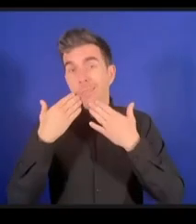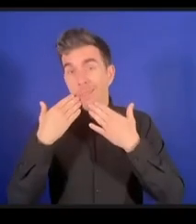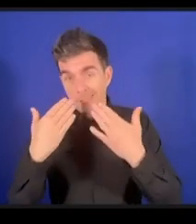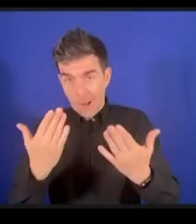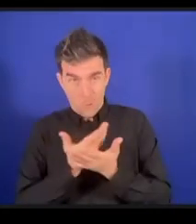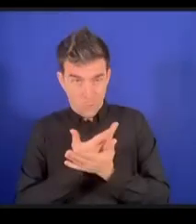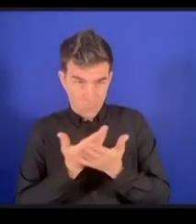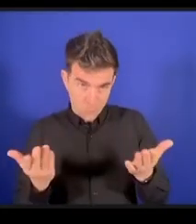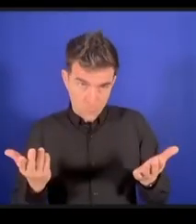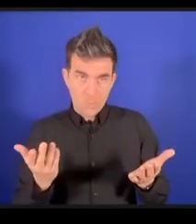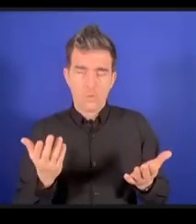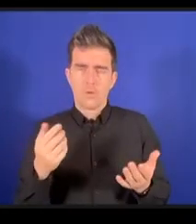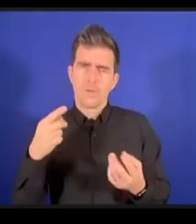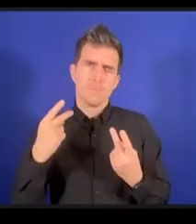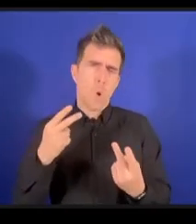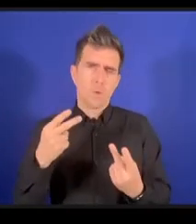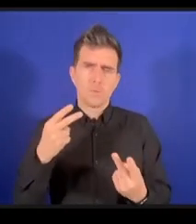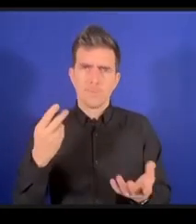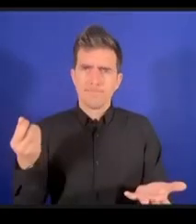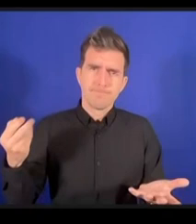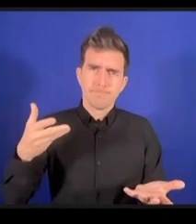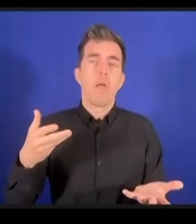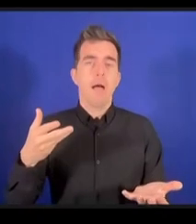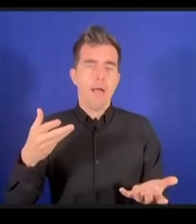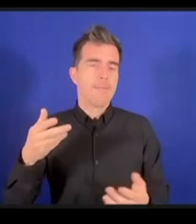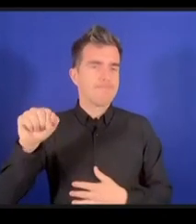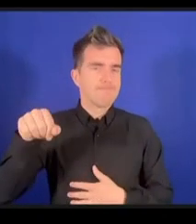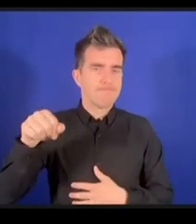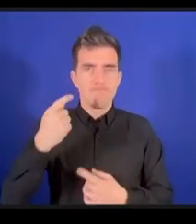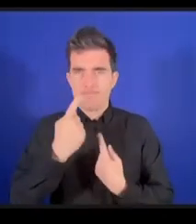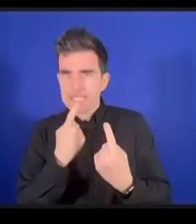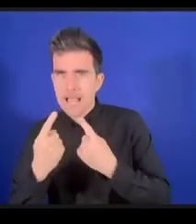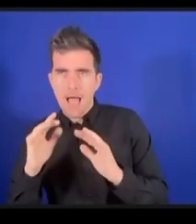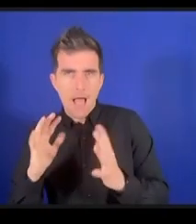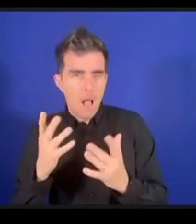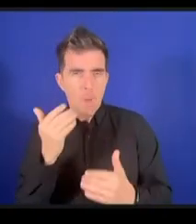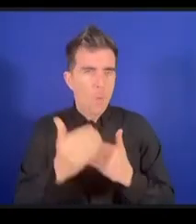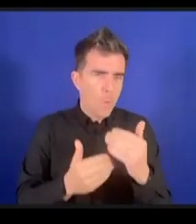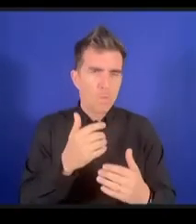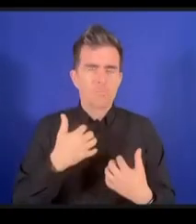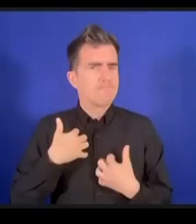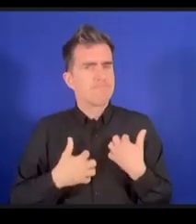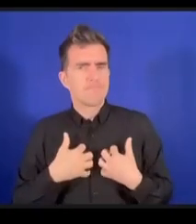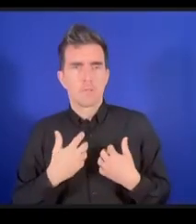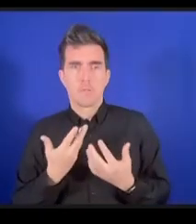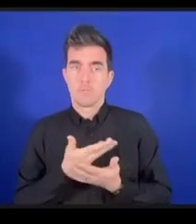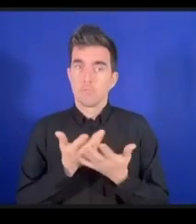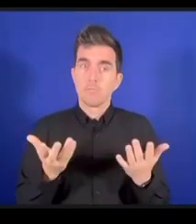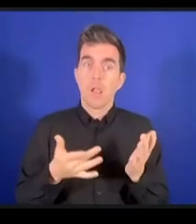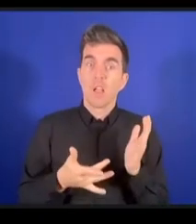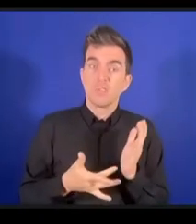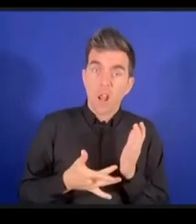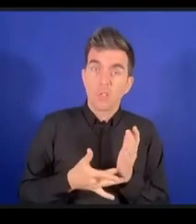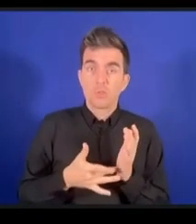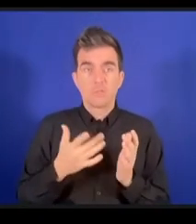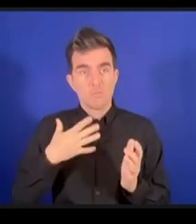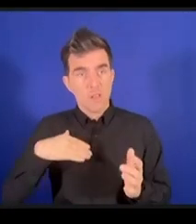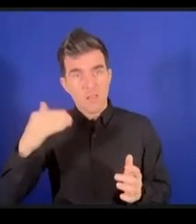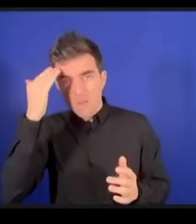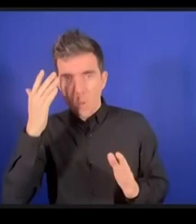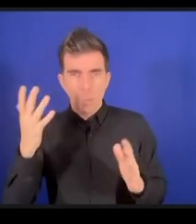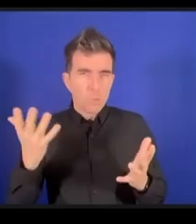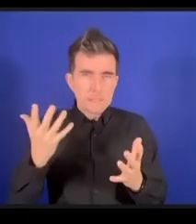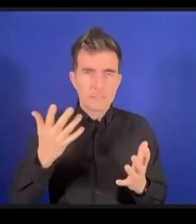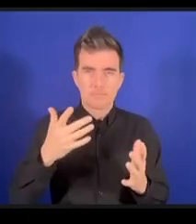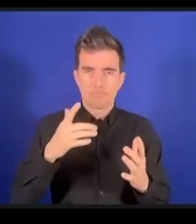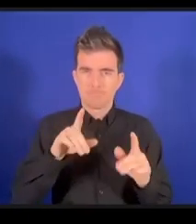cet élément essentiel à savoir que les gens qui développent ces technologies doivent être au fait de ces normes doivent savoir ce qu'il en est